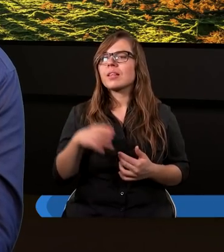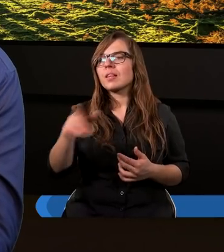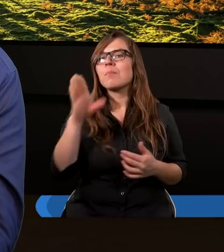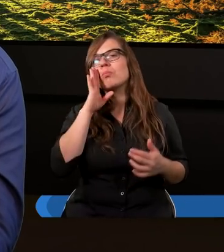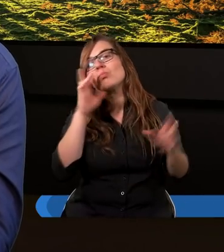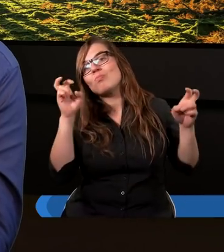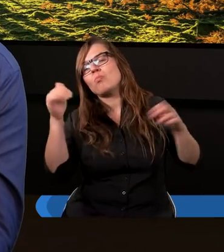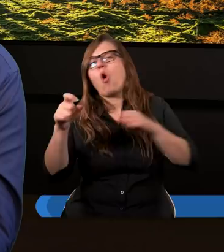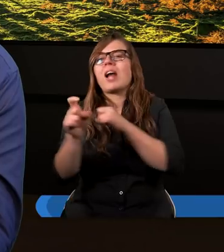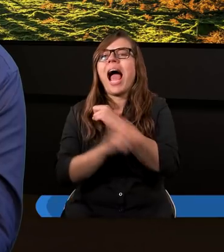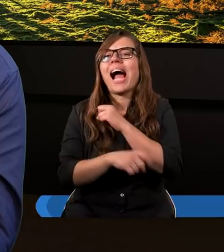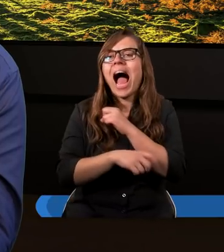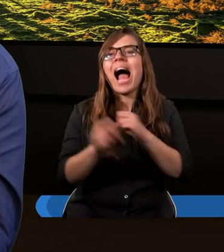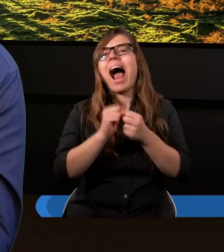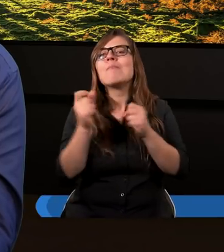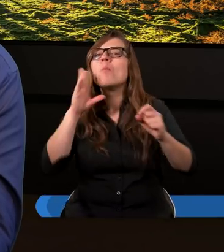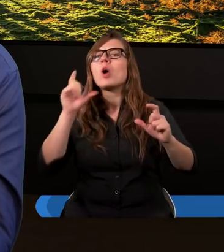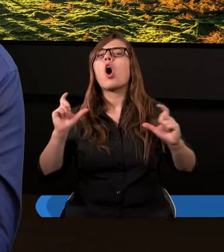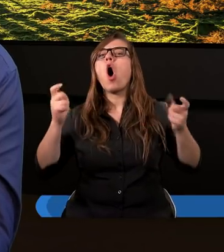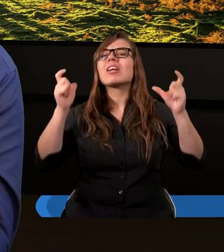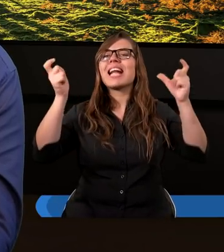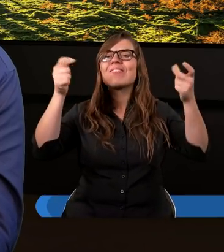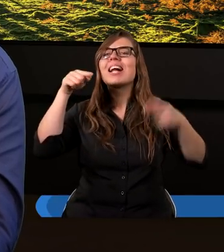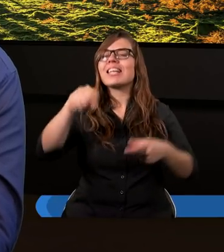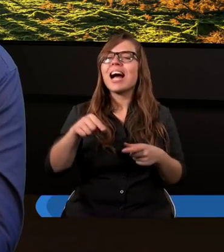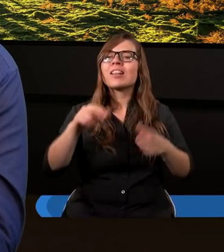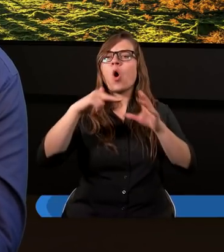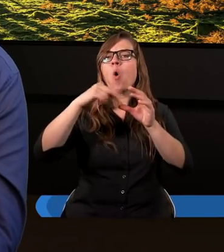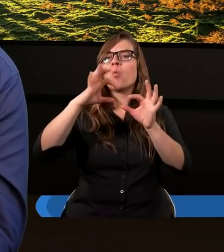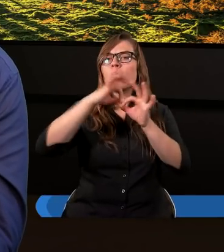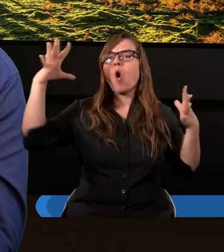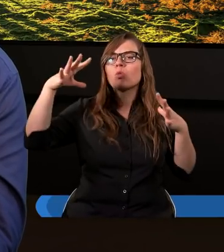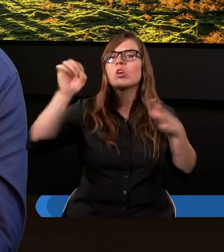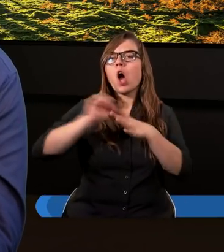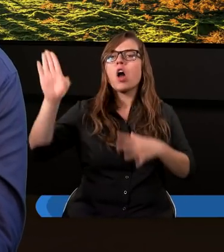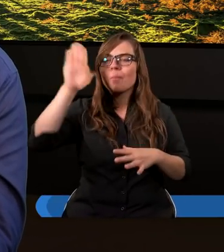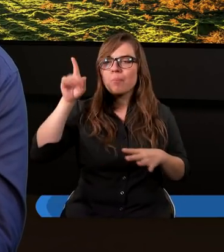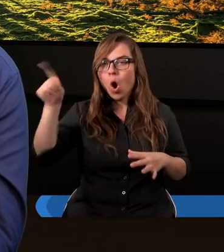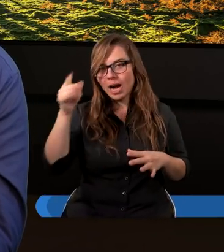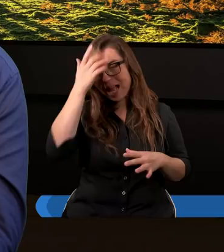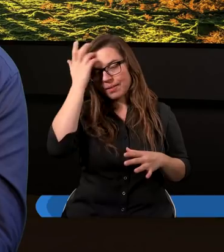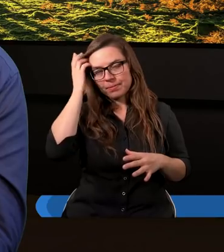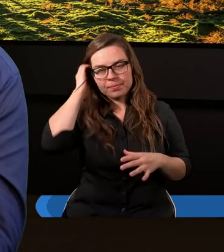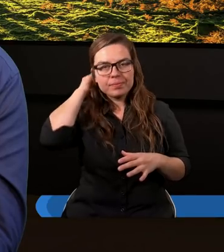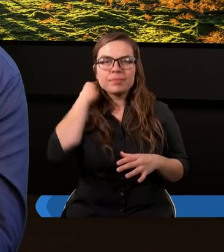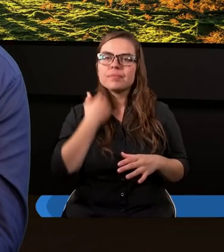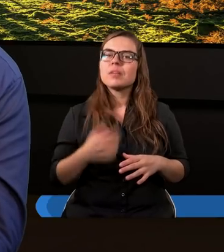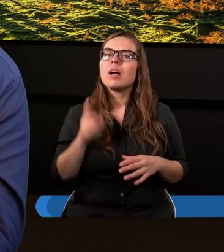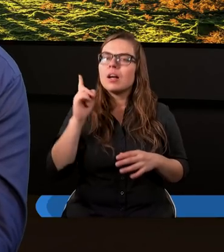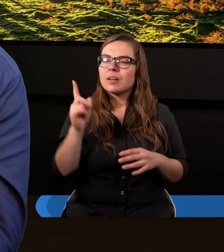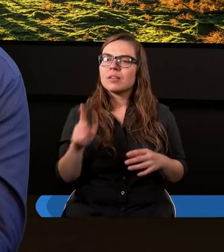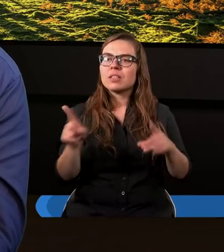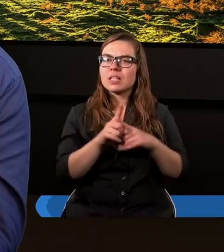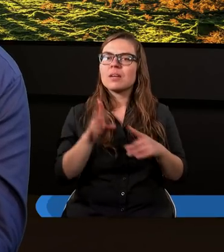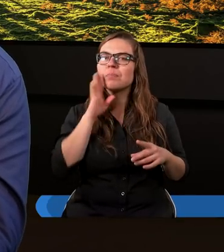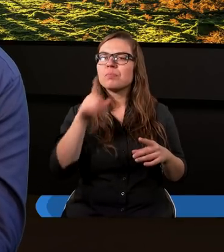karą czy też konsekwencją odwrócenia się ludzkości od Boga. No ale jest tam